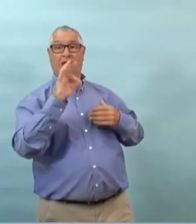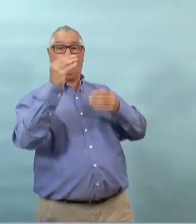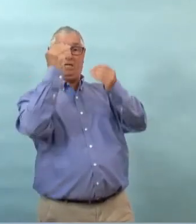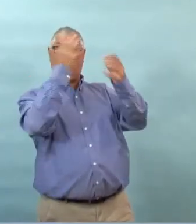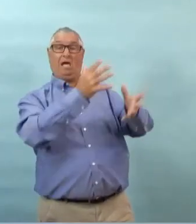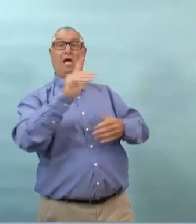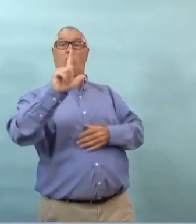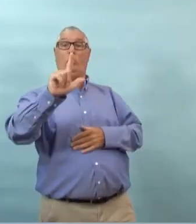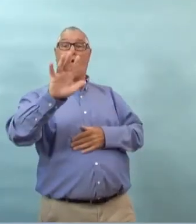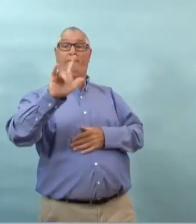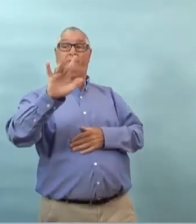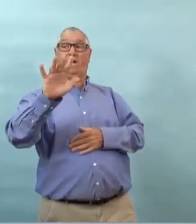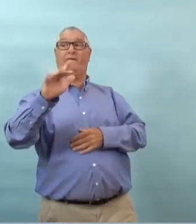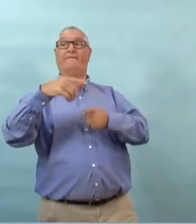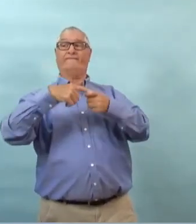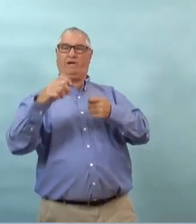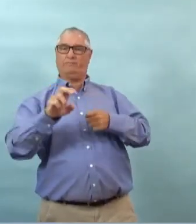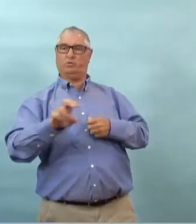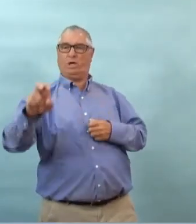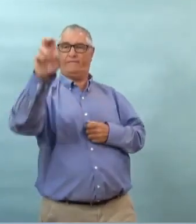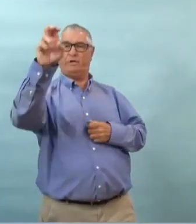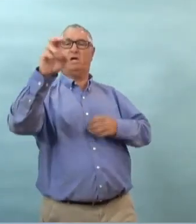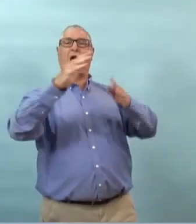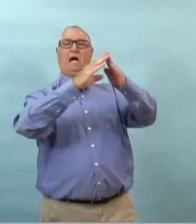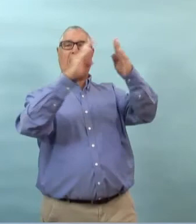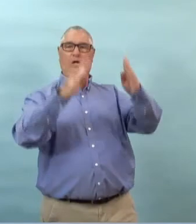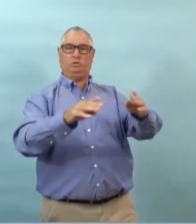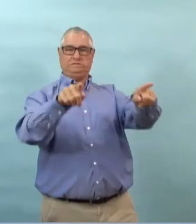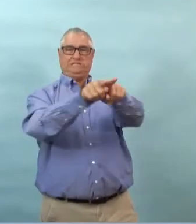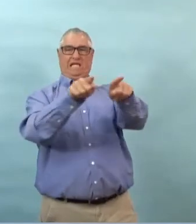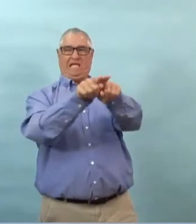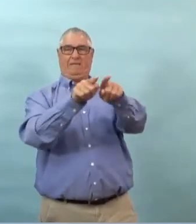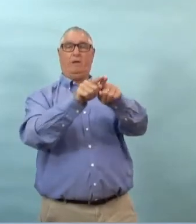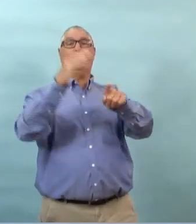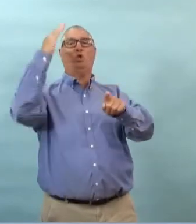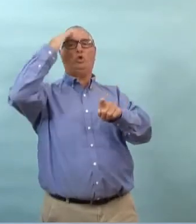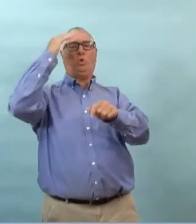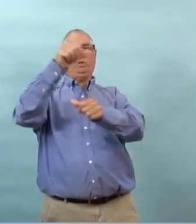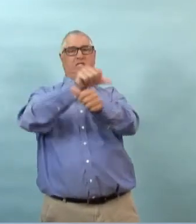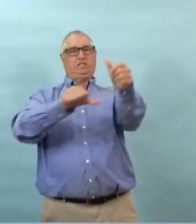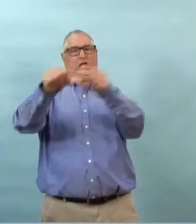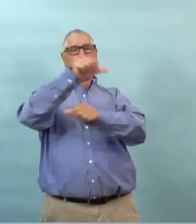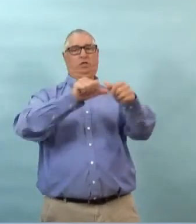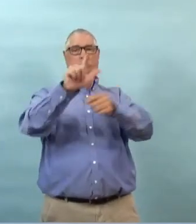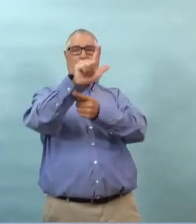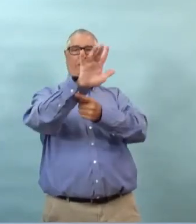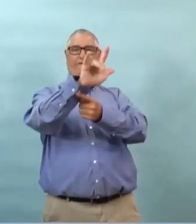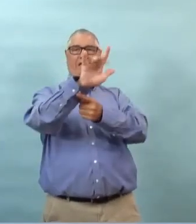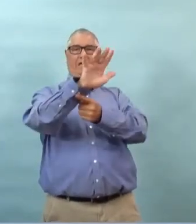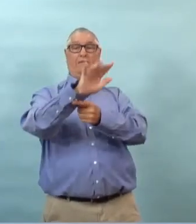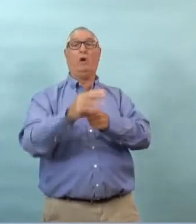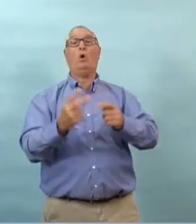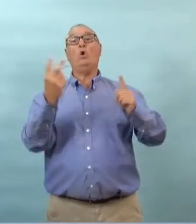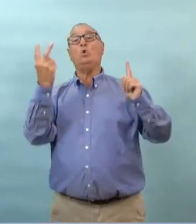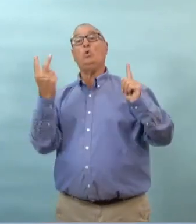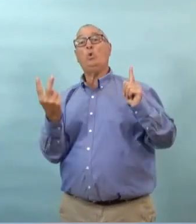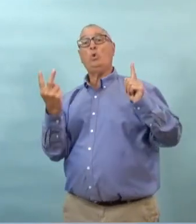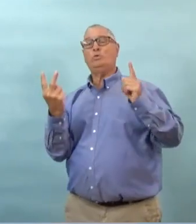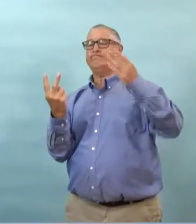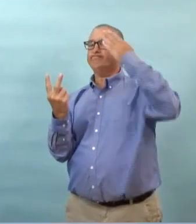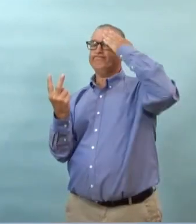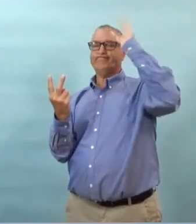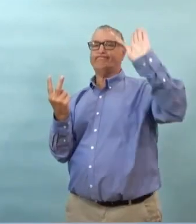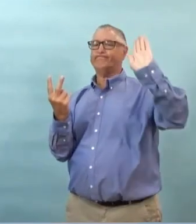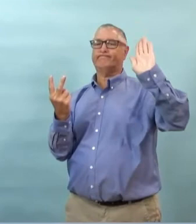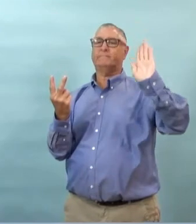sauf deux qui ont été rapportés cette fin de semaine étaient liés à des déplacements ou bien à une transmission au sein d'une même